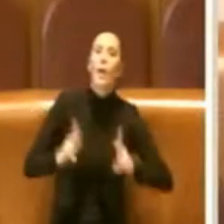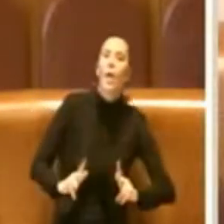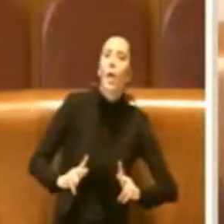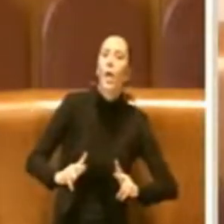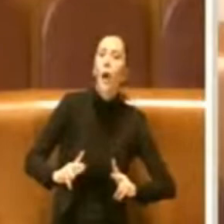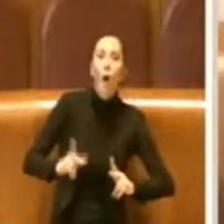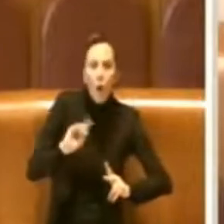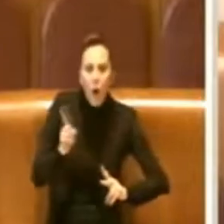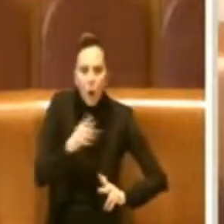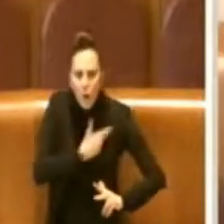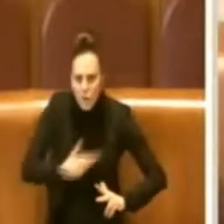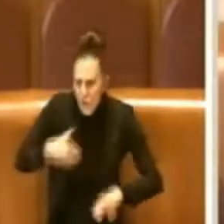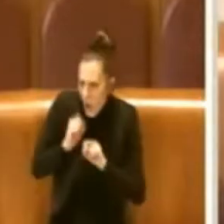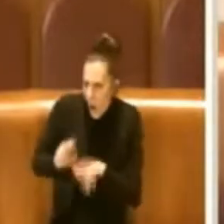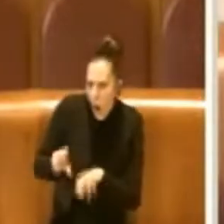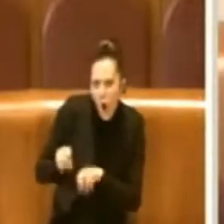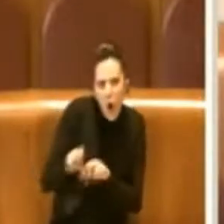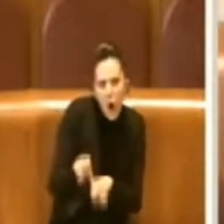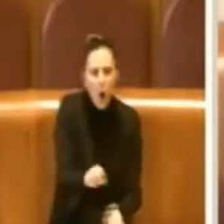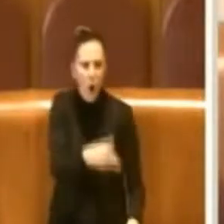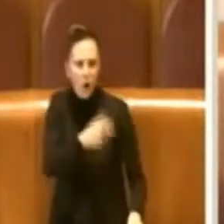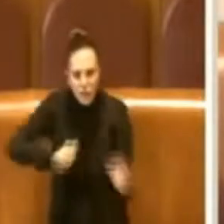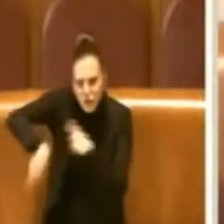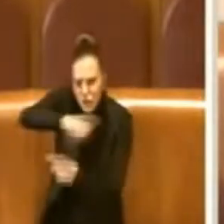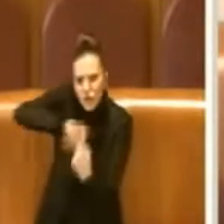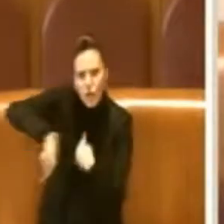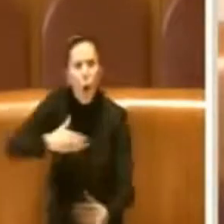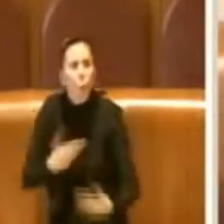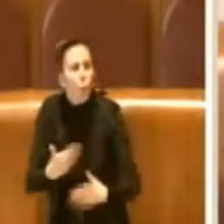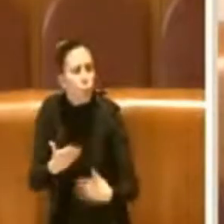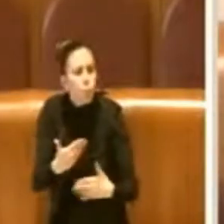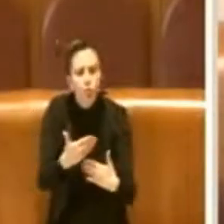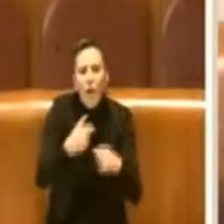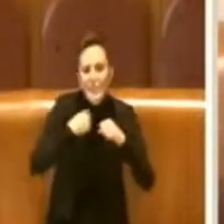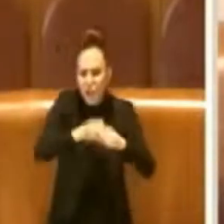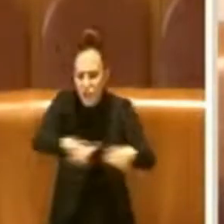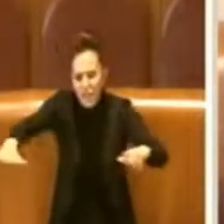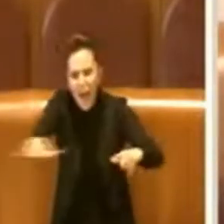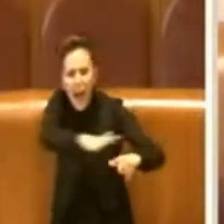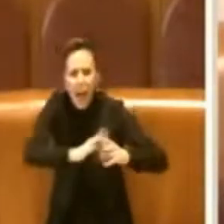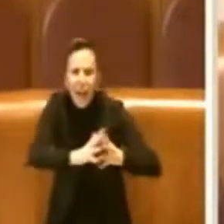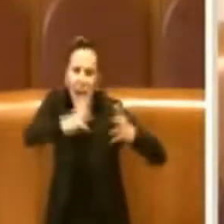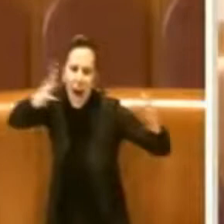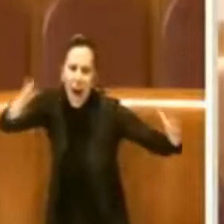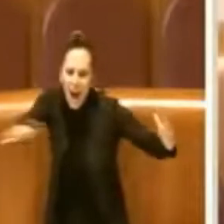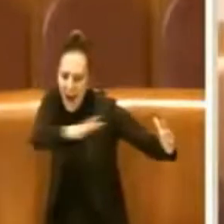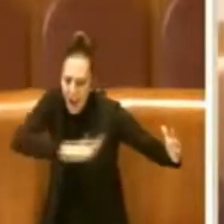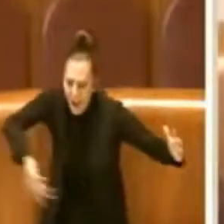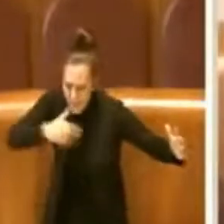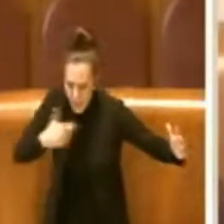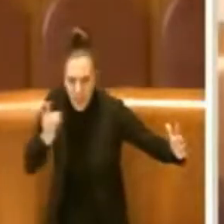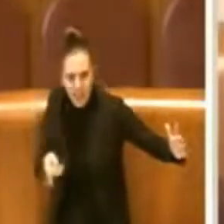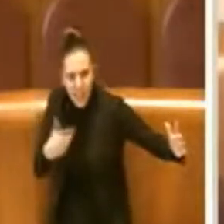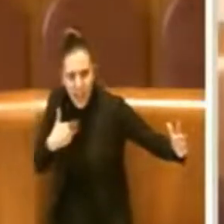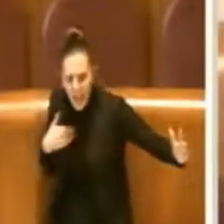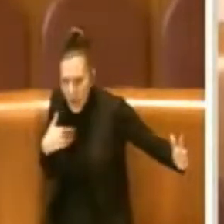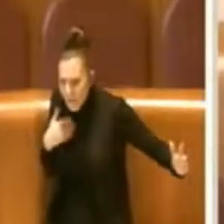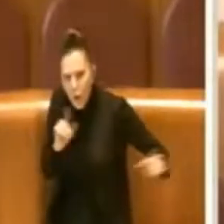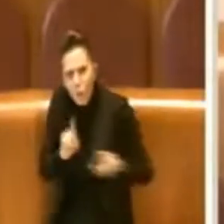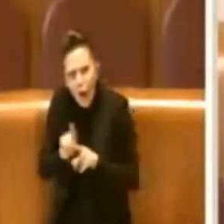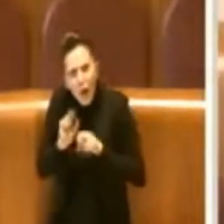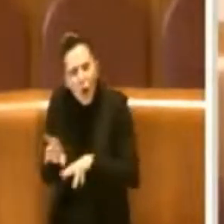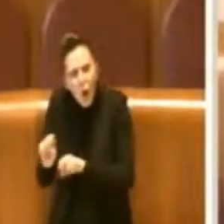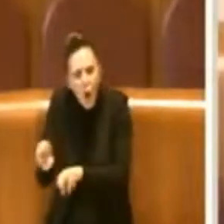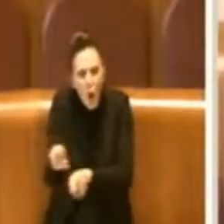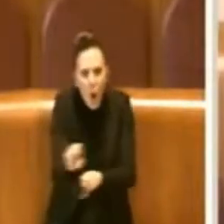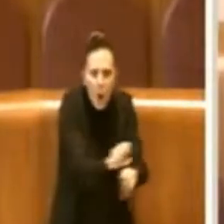consigliere gira, corre, va dietro le urgenze, gira per una città che è enorme, se può e se deve. Quindi questo è il